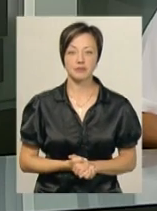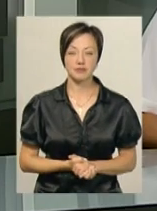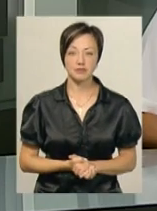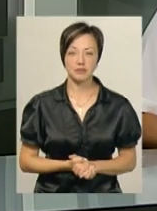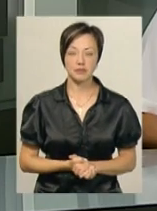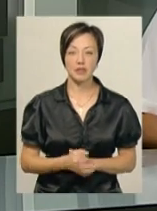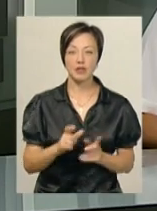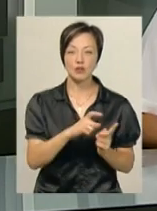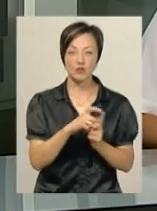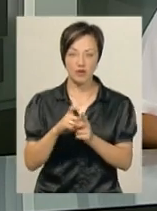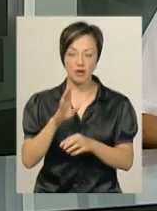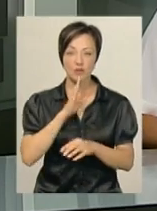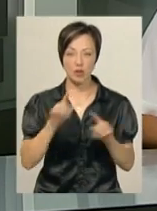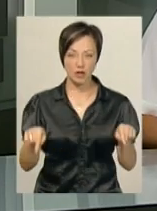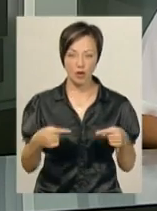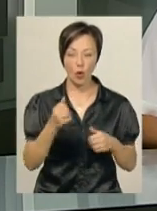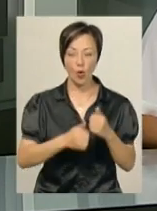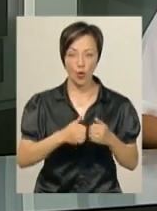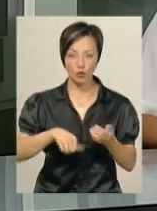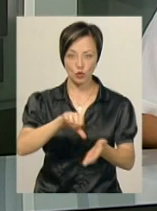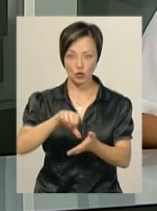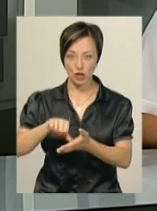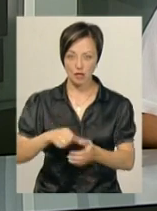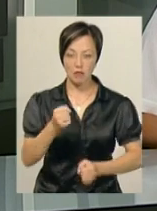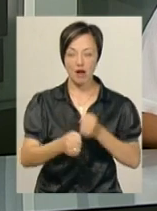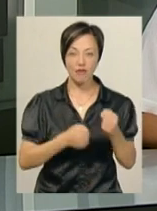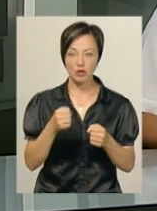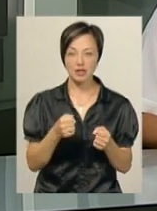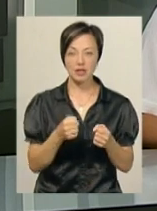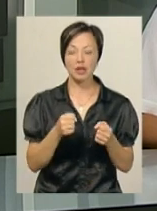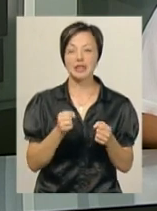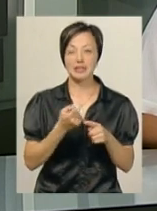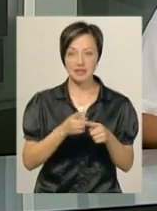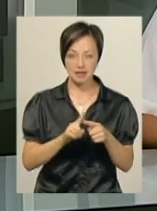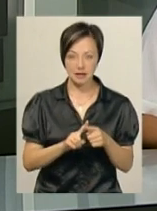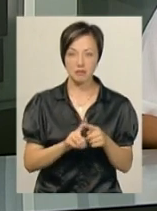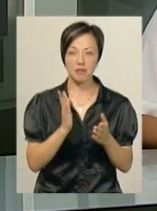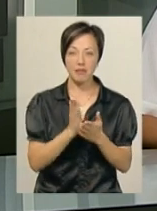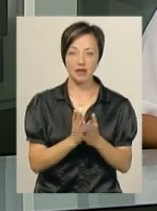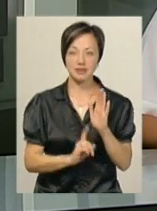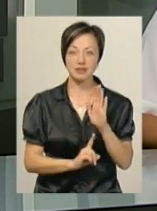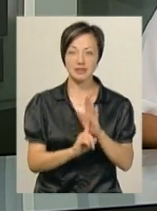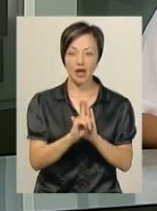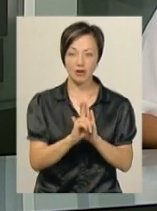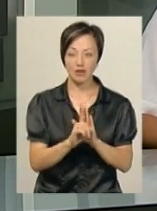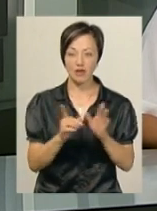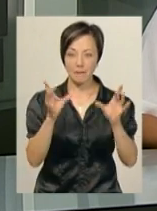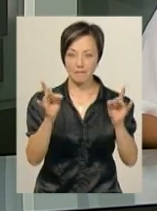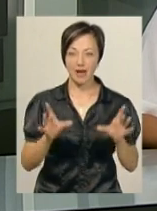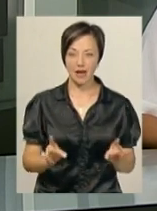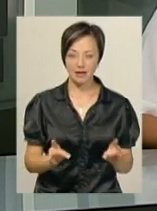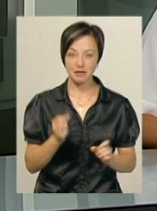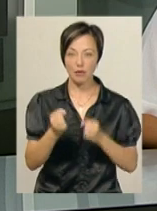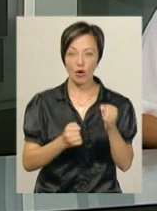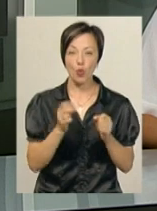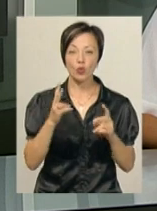За словами Вікторії Сидору, кожен учасник півмарафону «Незалежні люди» матиме стартовий пакет для забігу. Спортсмени, які